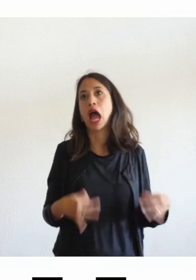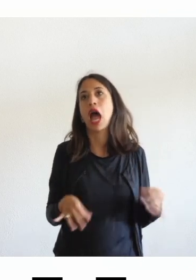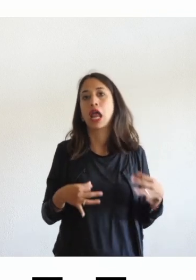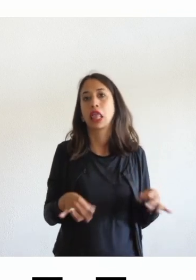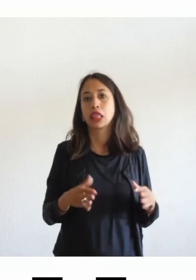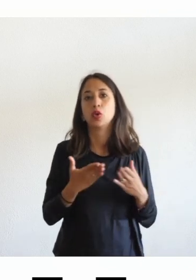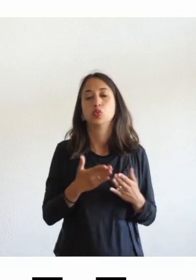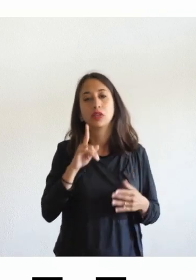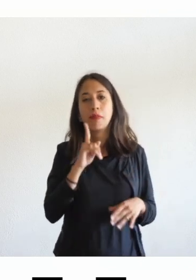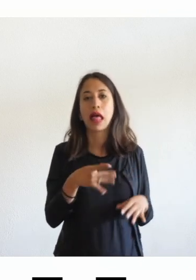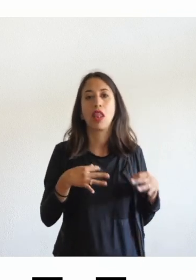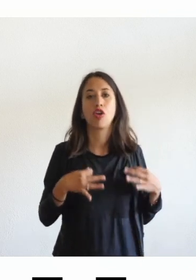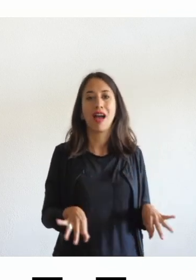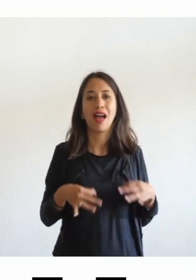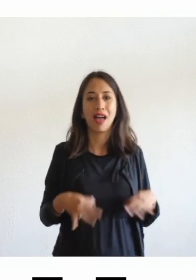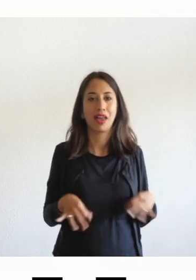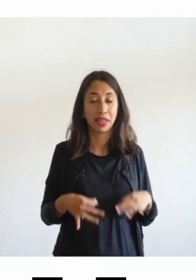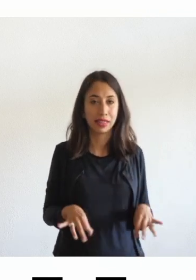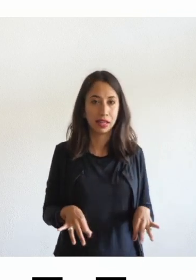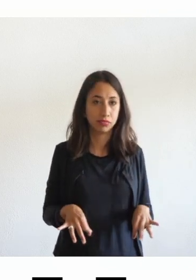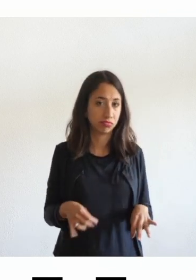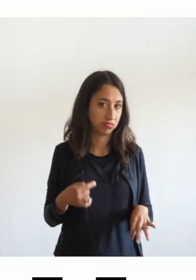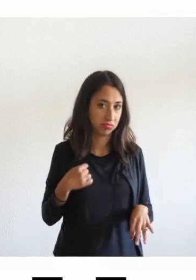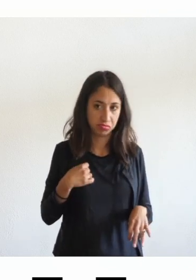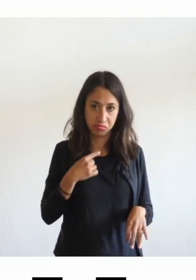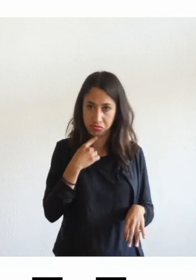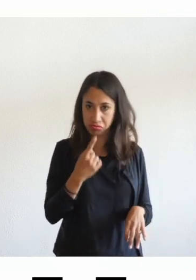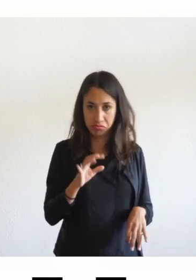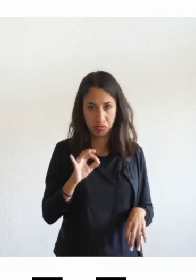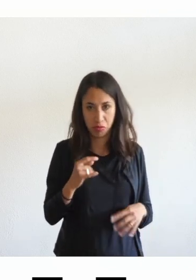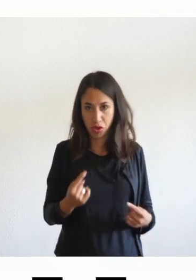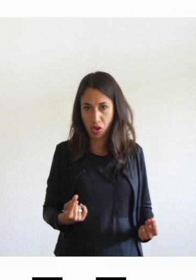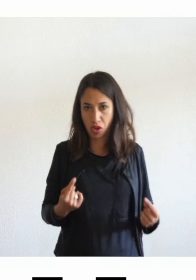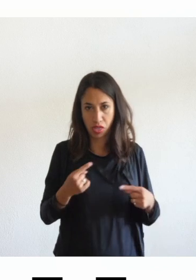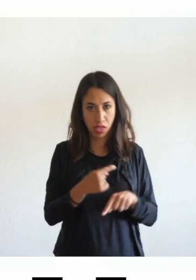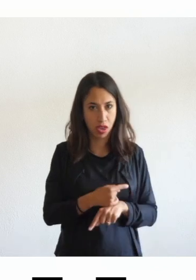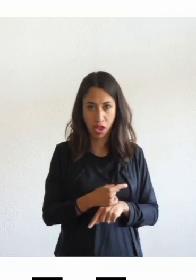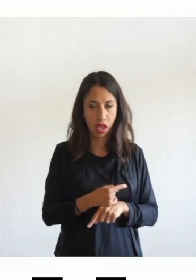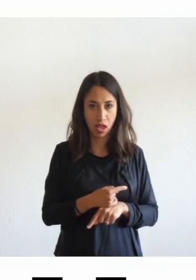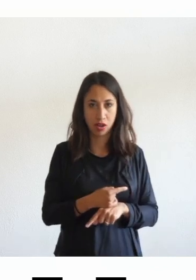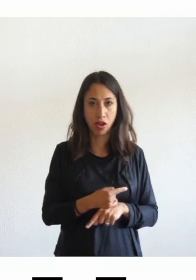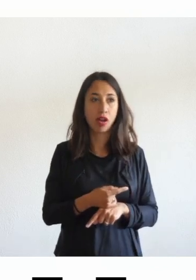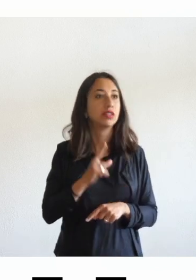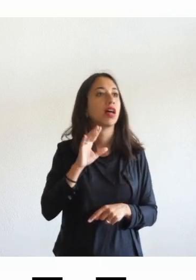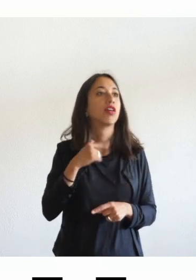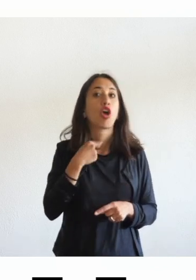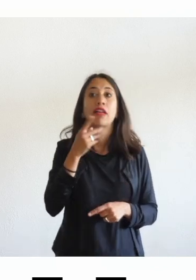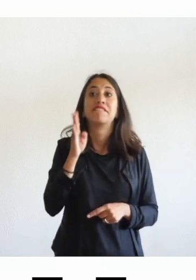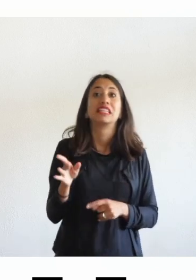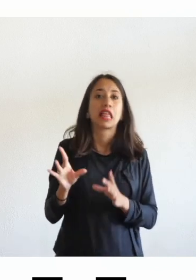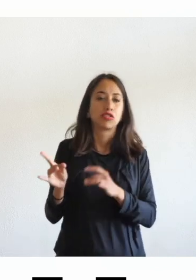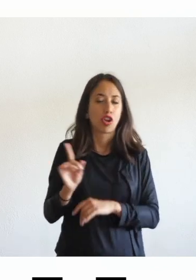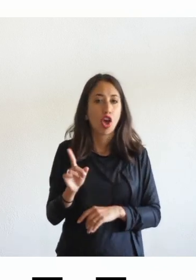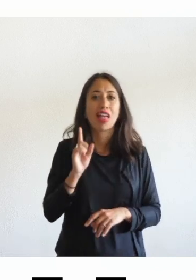studia meglio sul cartaceo ma io non sostengo esattamente il contrario non che si studia meglio sul digitale che bisogna